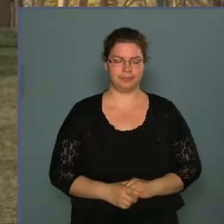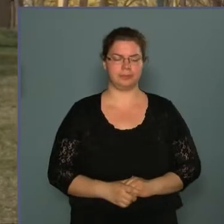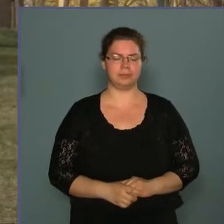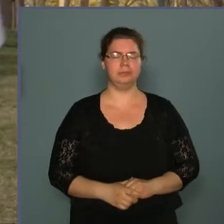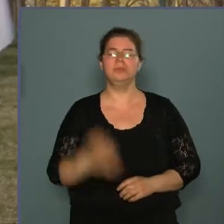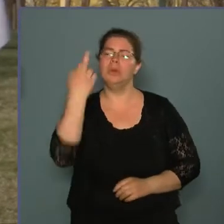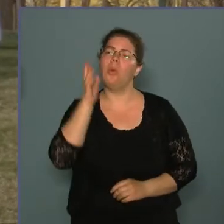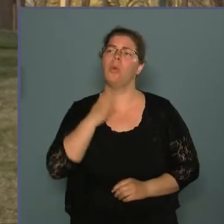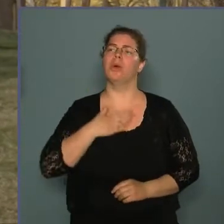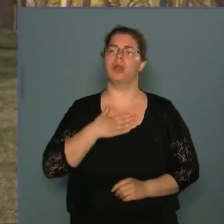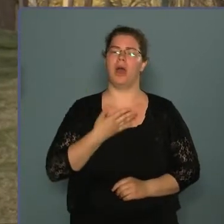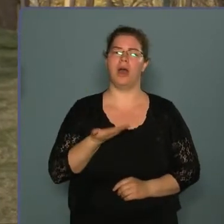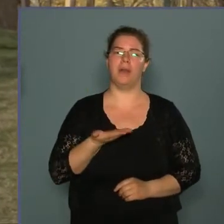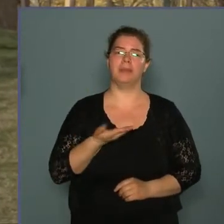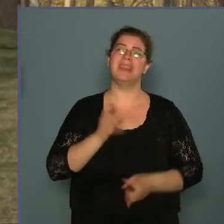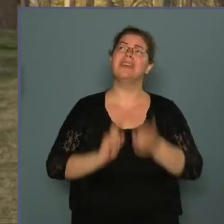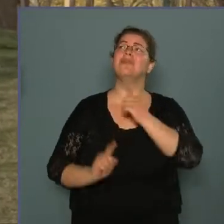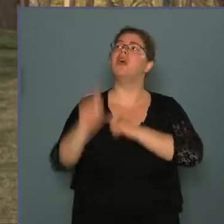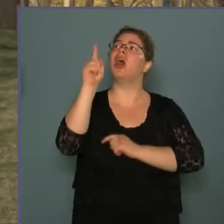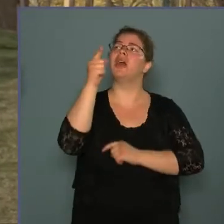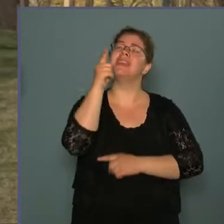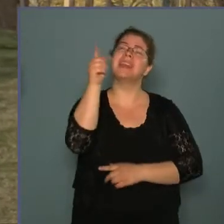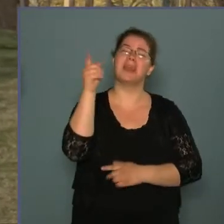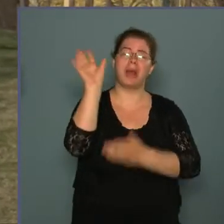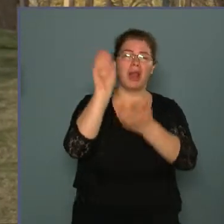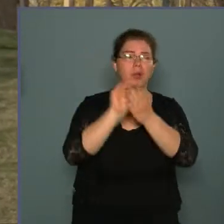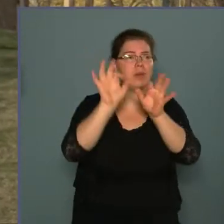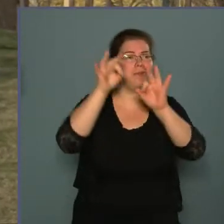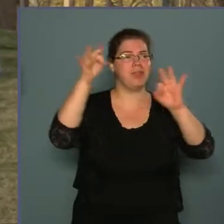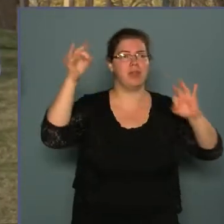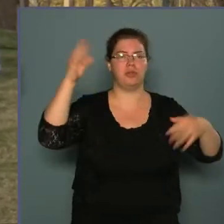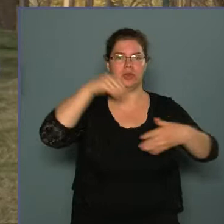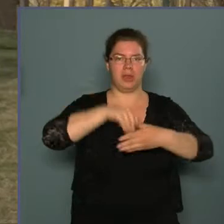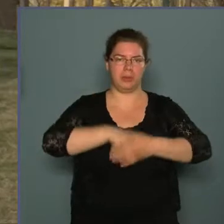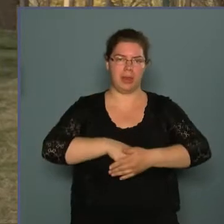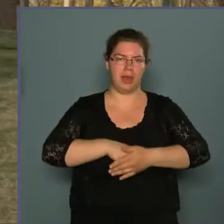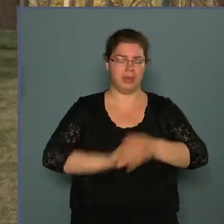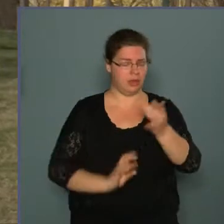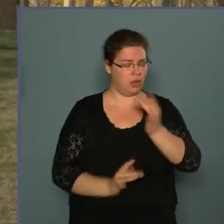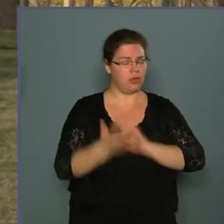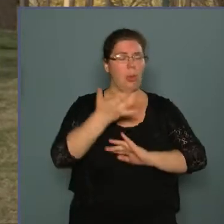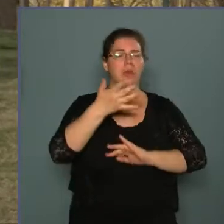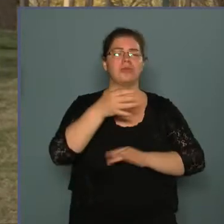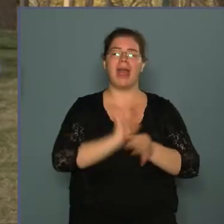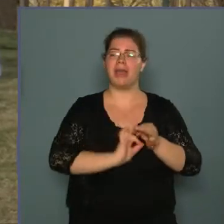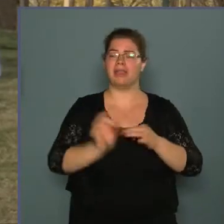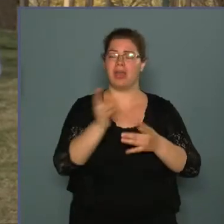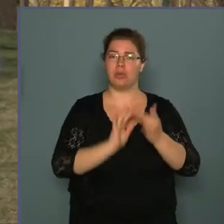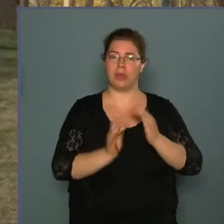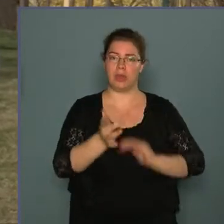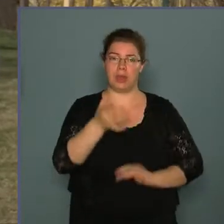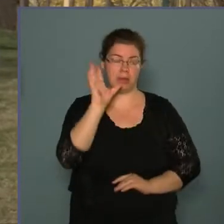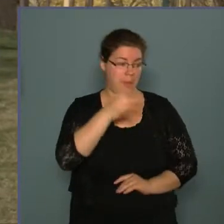Uram, ki fönn az égben lakozol a fényességben, gyújts fel szent tüzedet az emberek